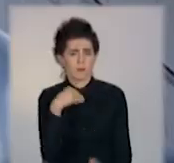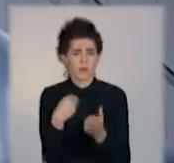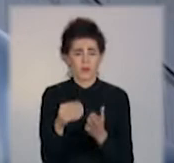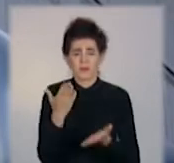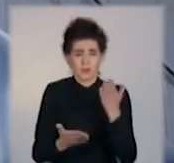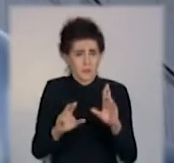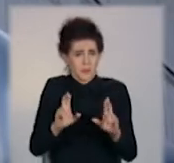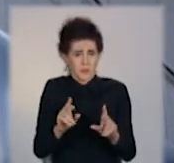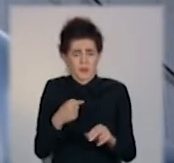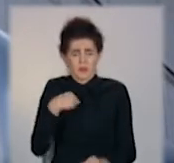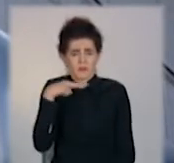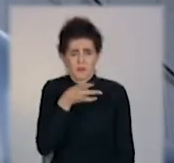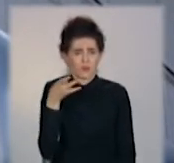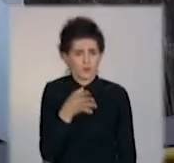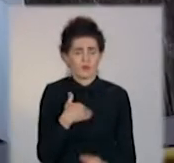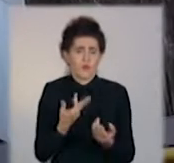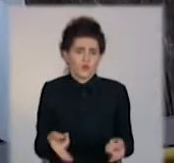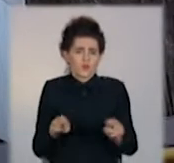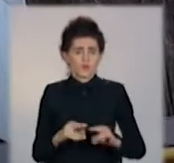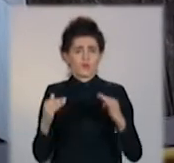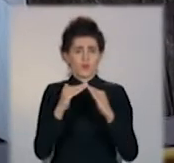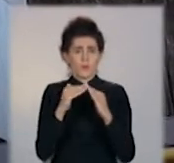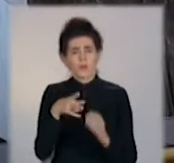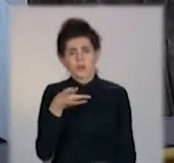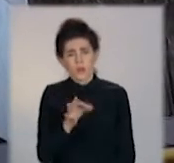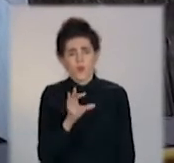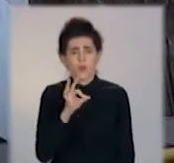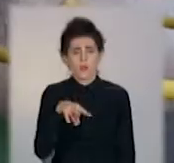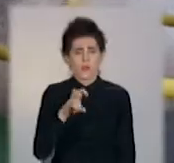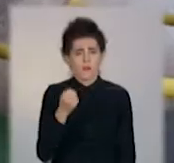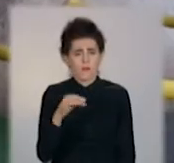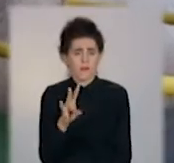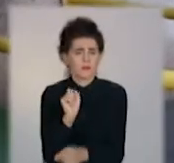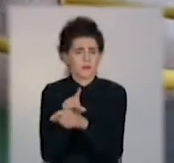медикаментах, то залишався б вдома. Замовляти онлайн чоловік не може.